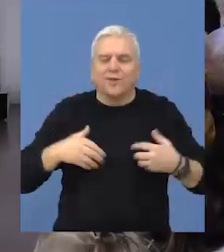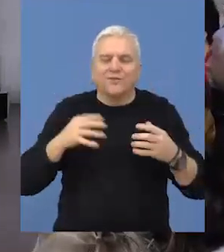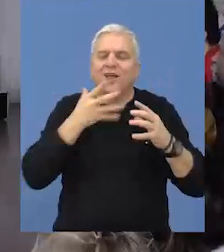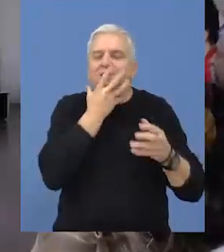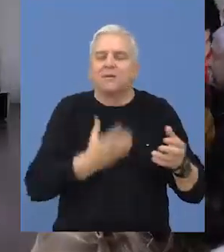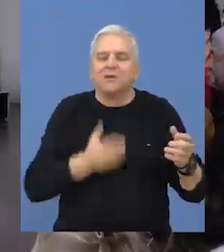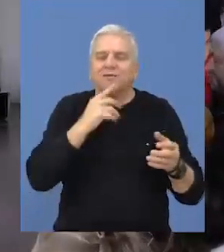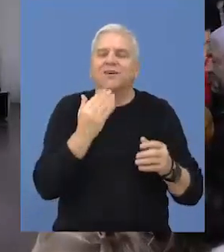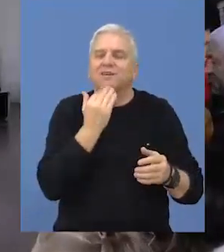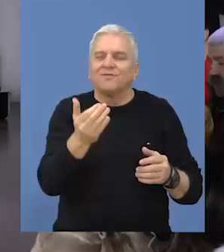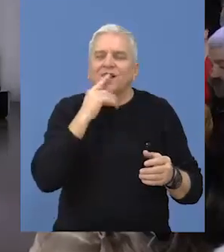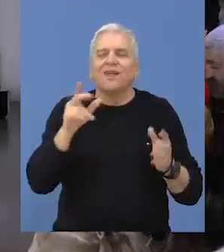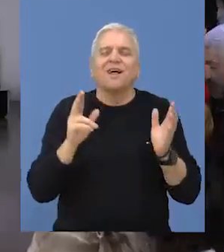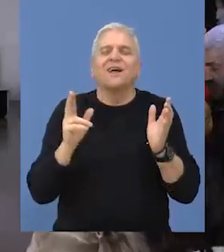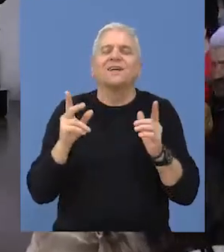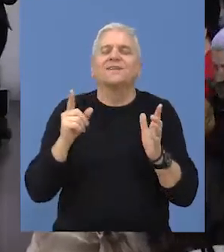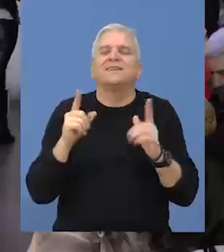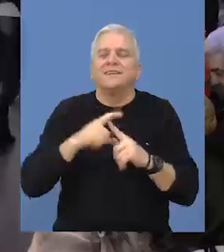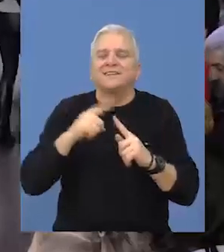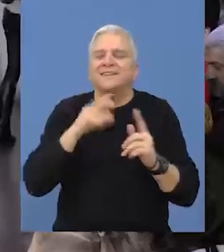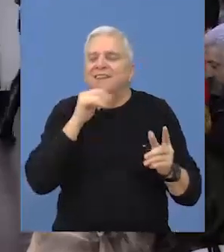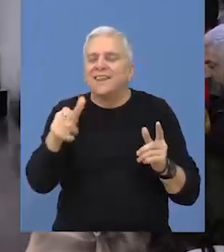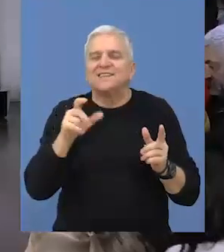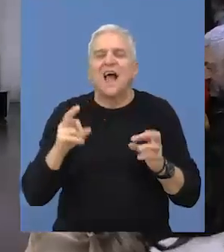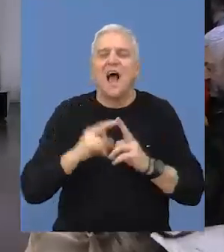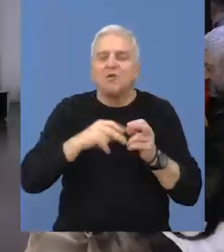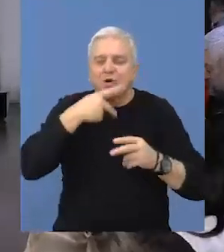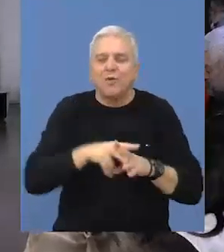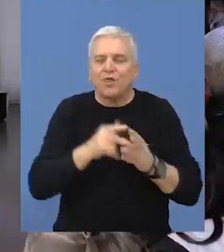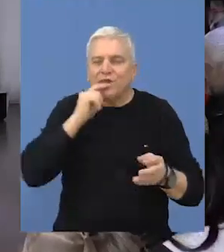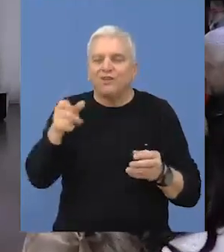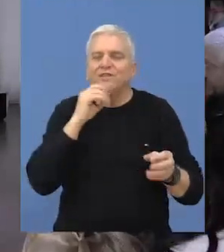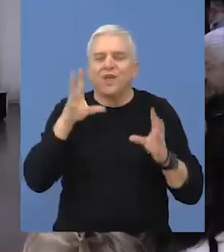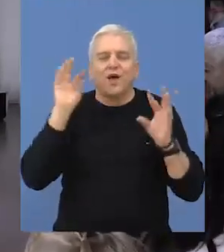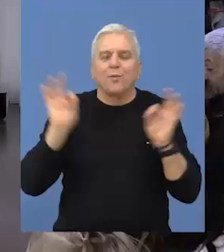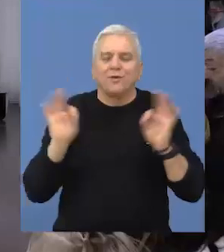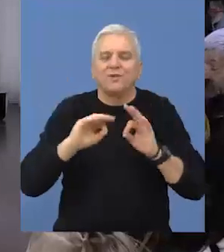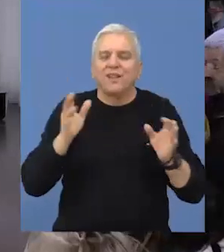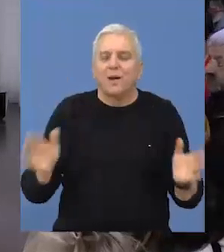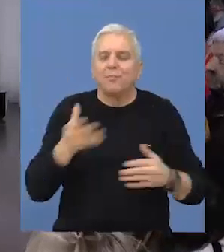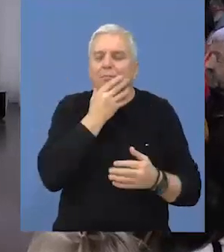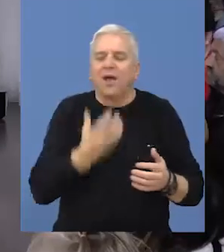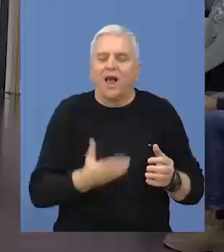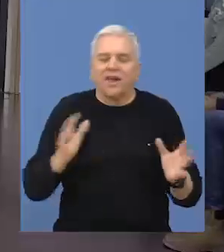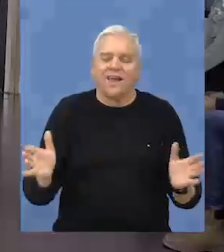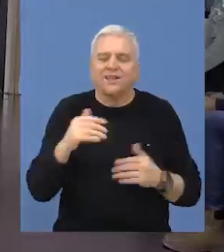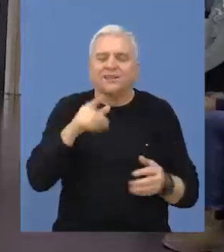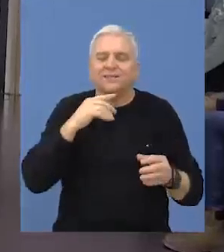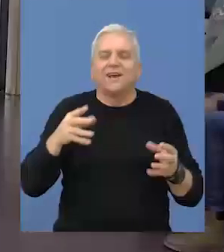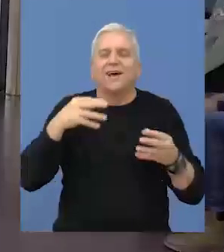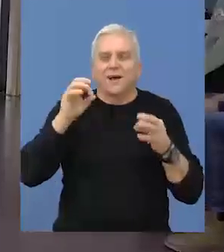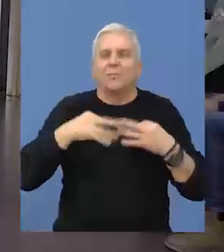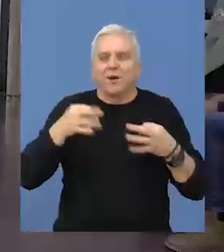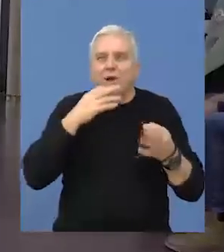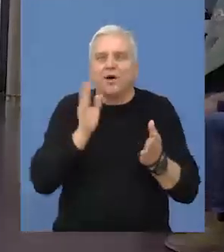Mraz, zahvaljujući i kompaniji Tisa Automotive koja je za te namene obezbedila 50 novogodišnjih paketića, program